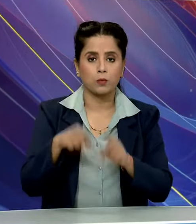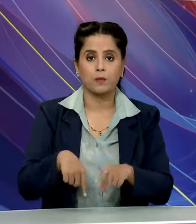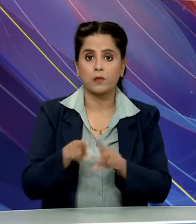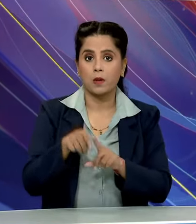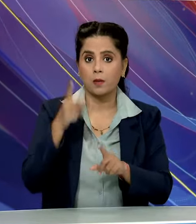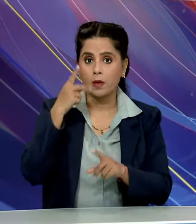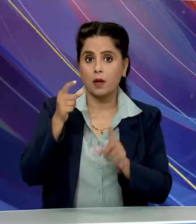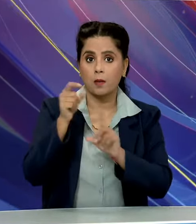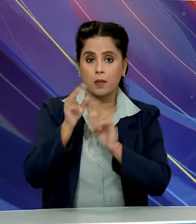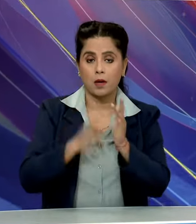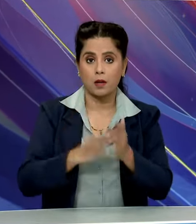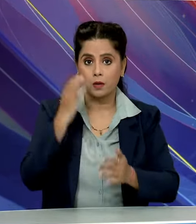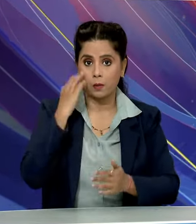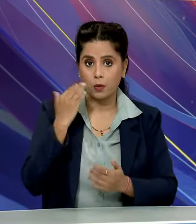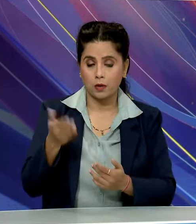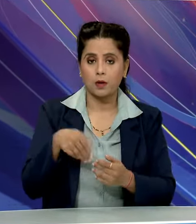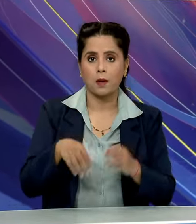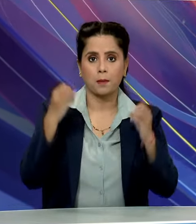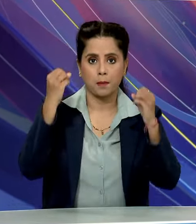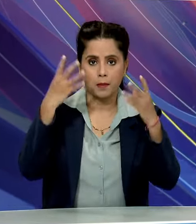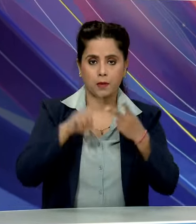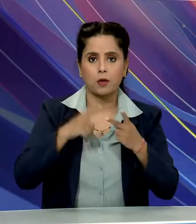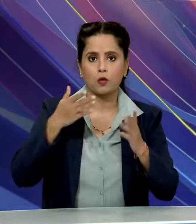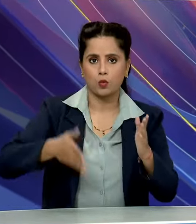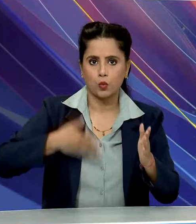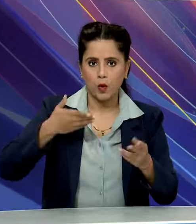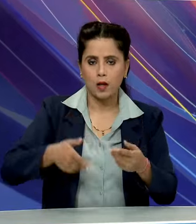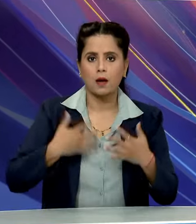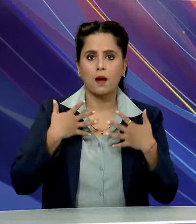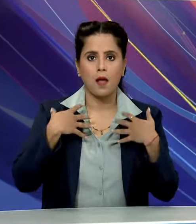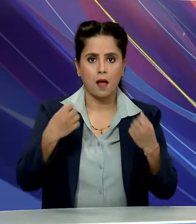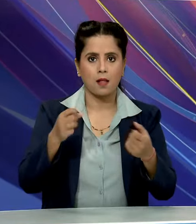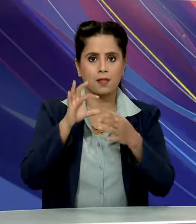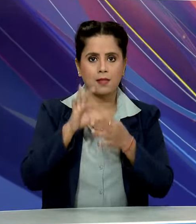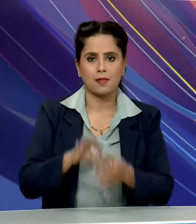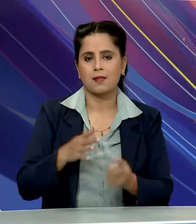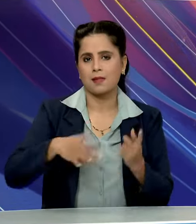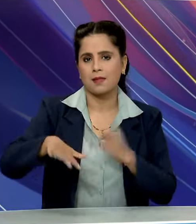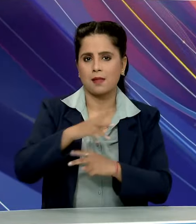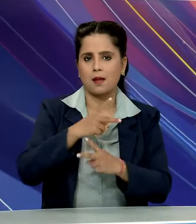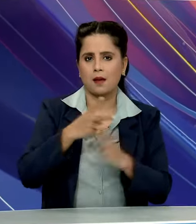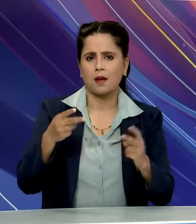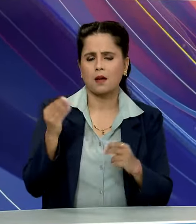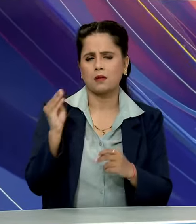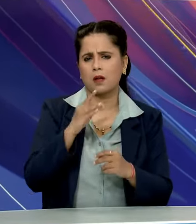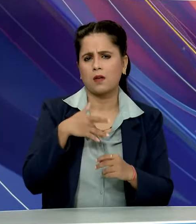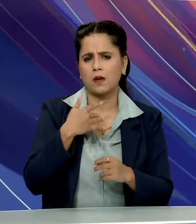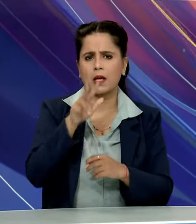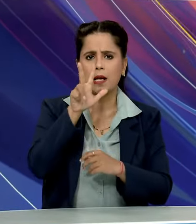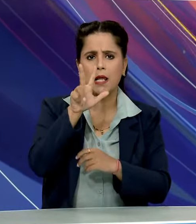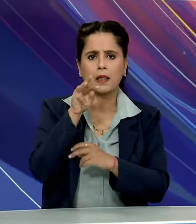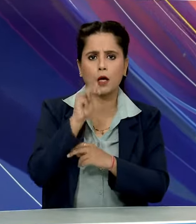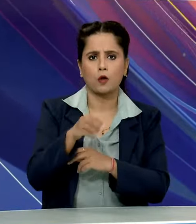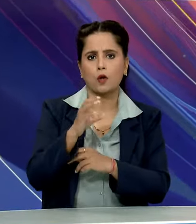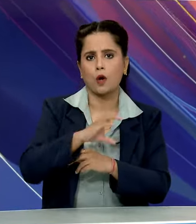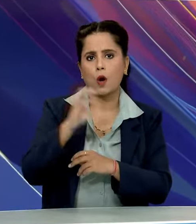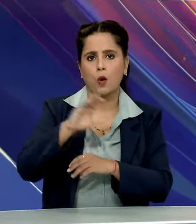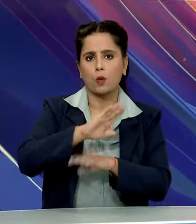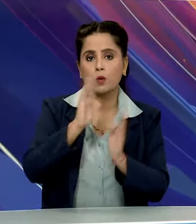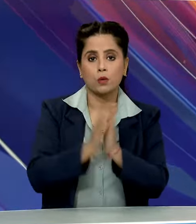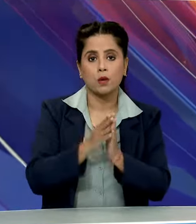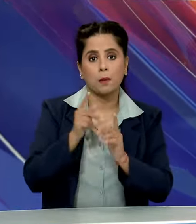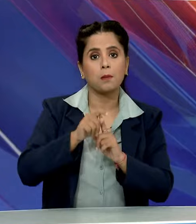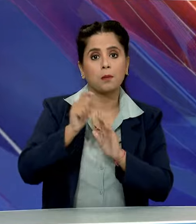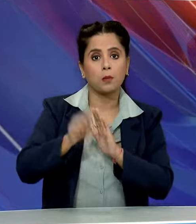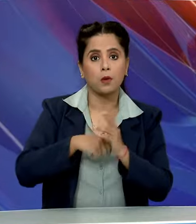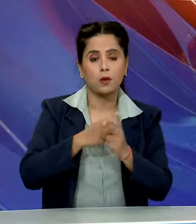इस दोरान प्रधान मंत्री मोदी, बिजली, रेल और स्वास्थे जैसे शेत्रों से जुड़ी करीब आठ हजार करोड रुपए की विकास